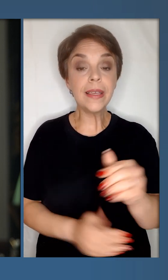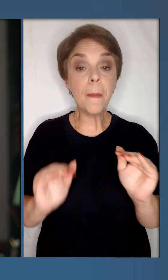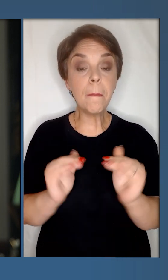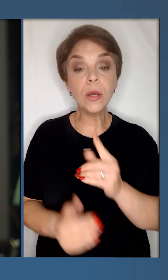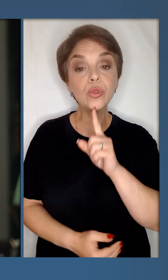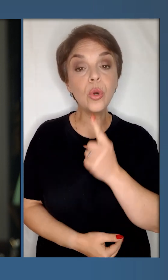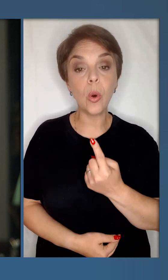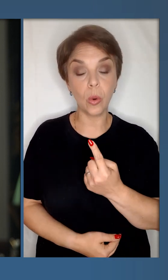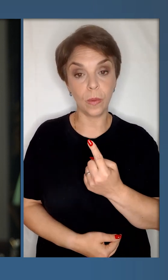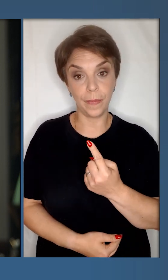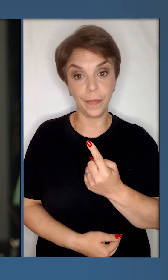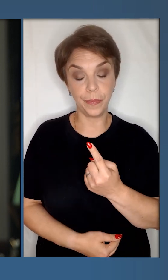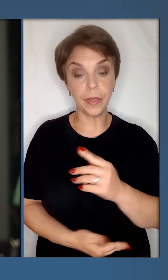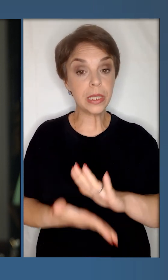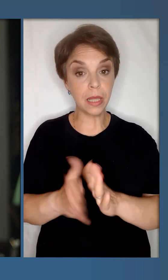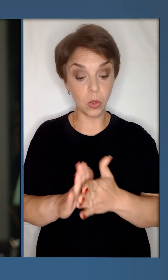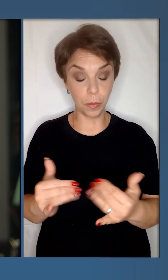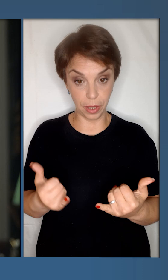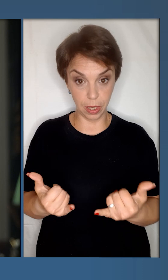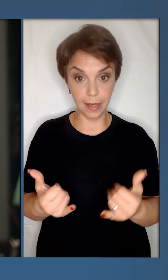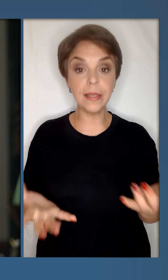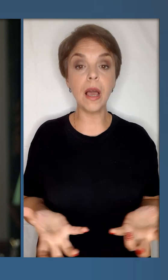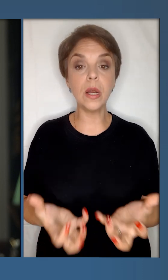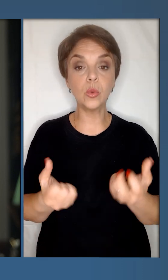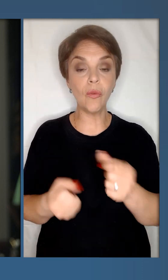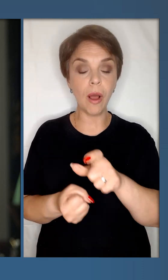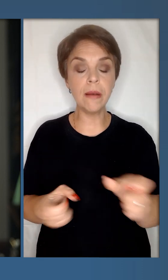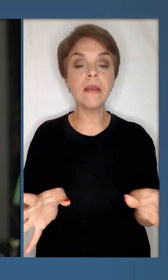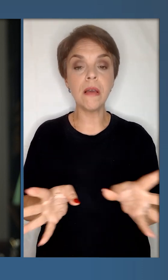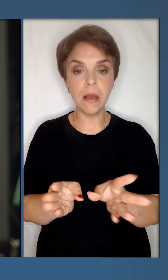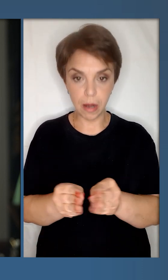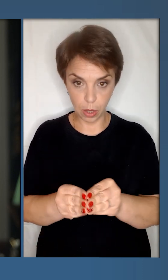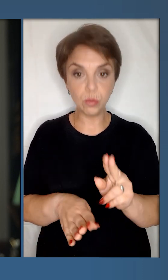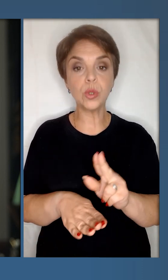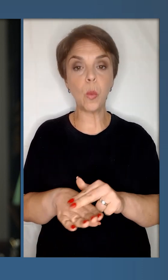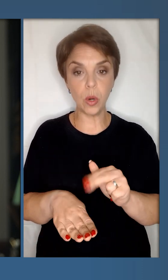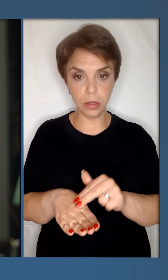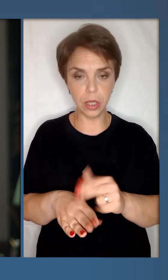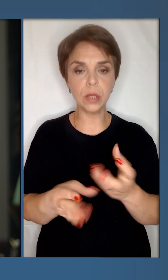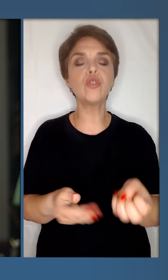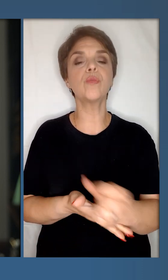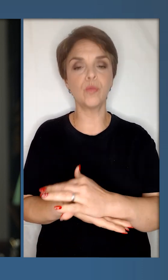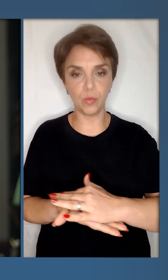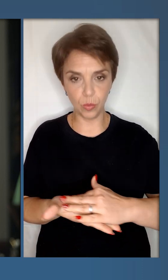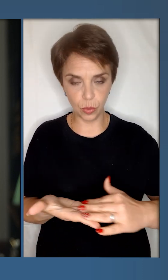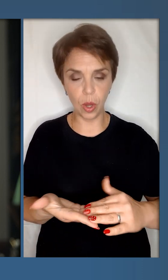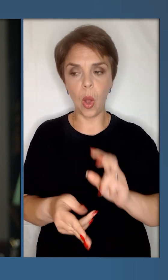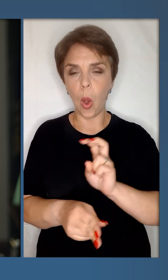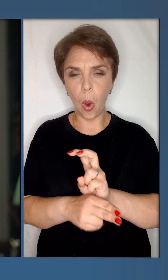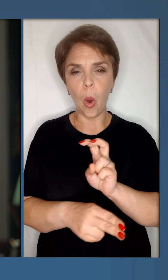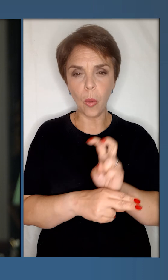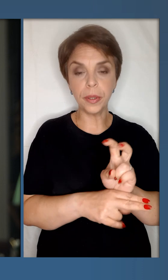Їм менше року. Станом на цей час рятувальники разом з поліцейськими ще проводять